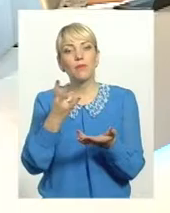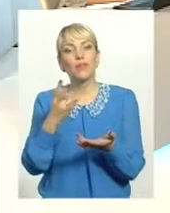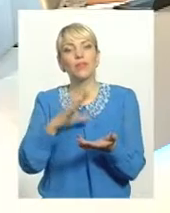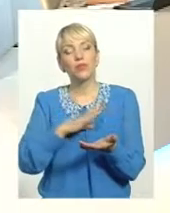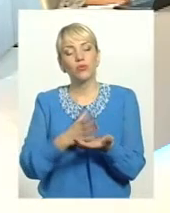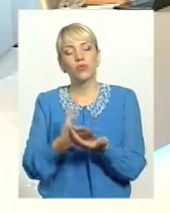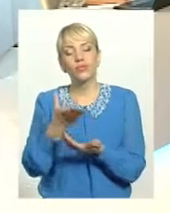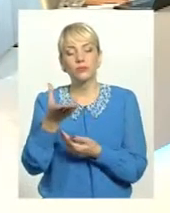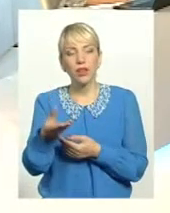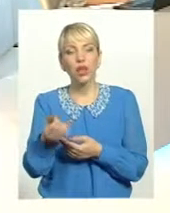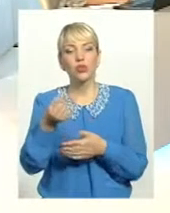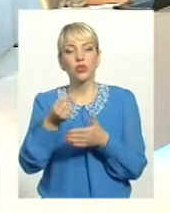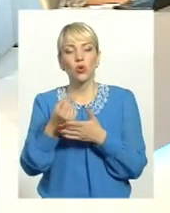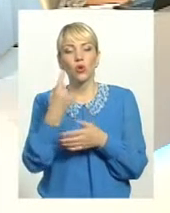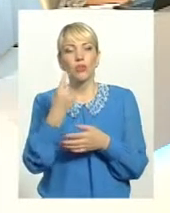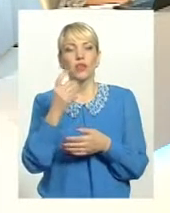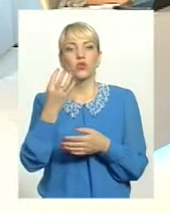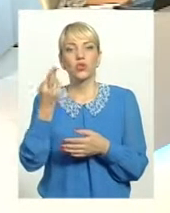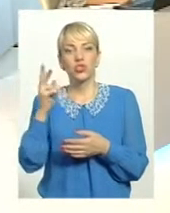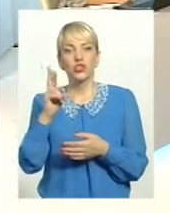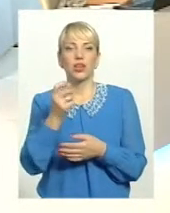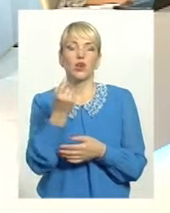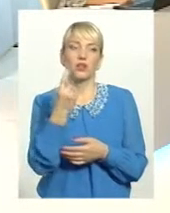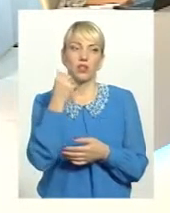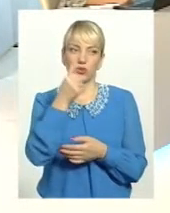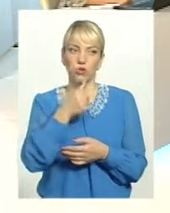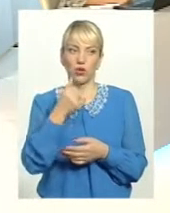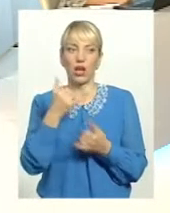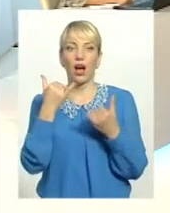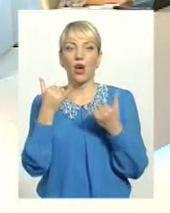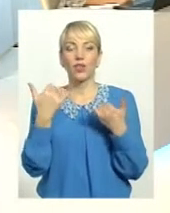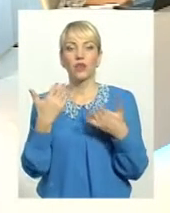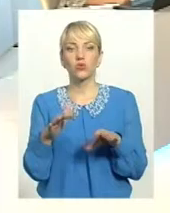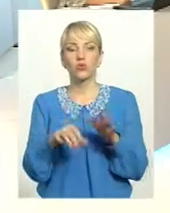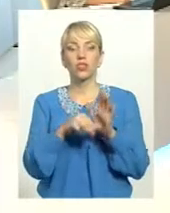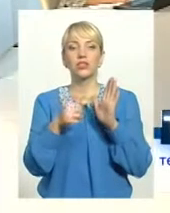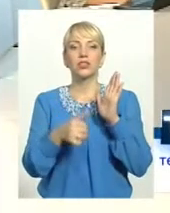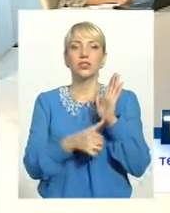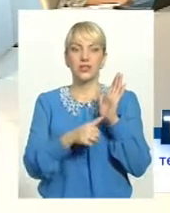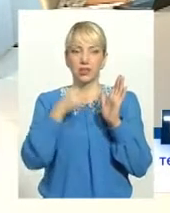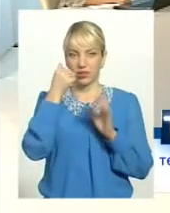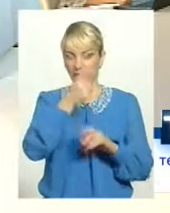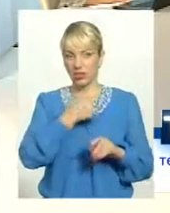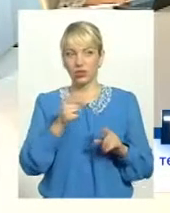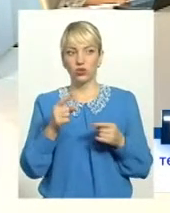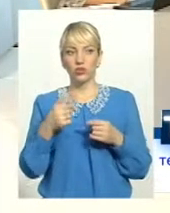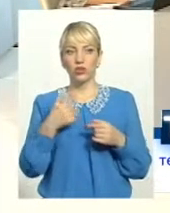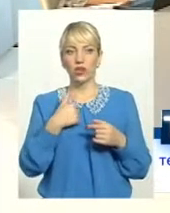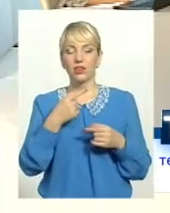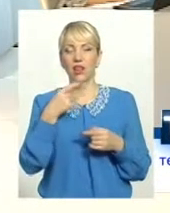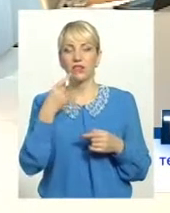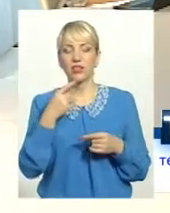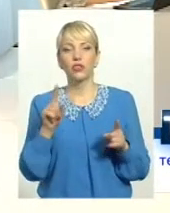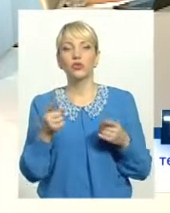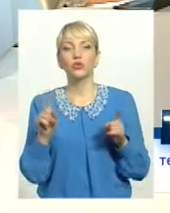до 1 січня 2011 року. А сьогодні у нас 2016 рік. Чому я так виділяю?